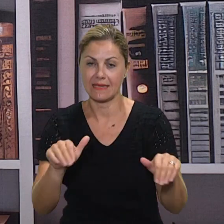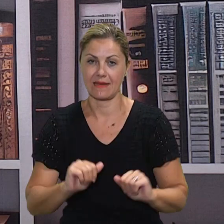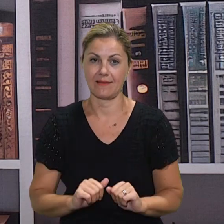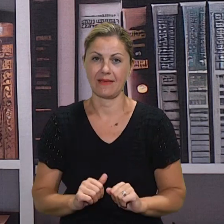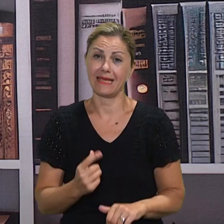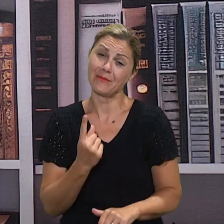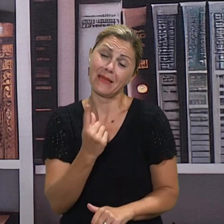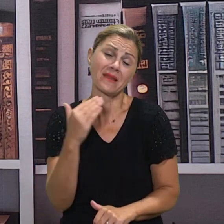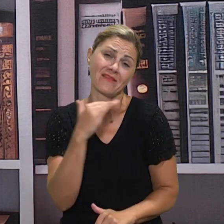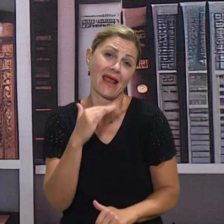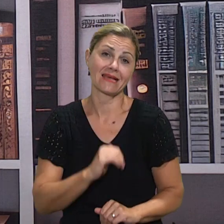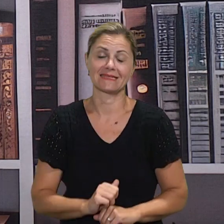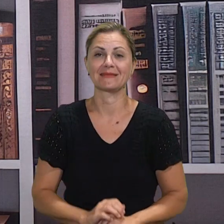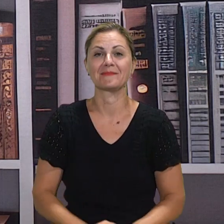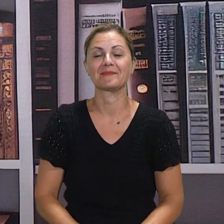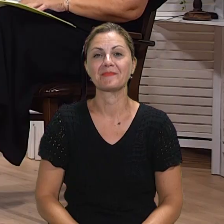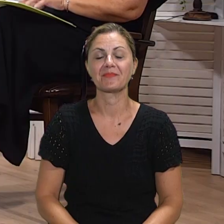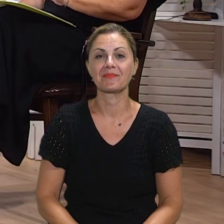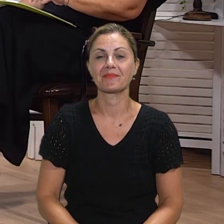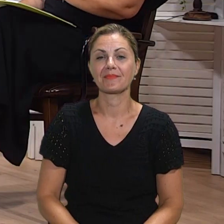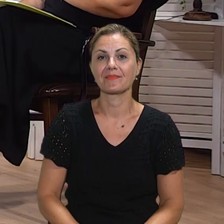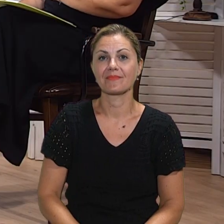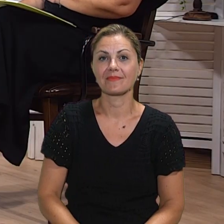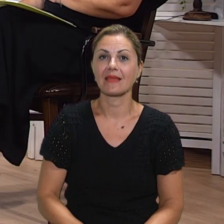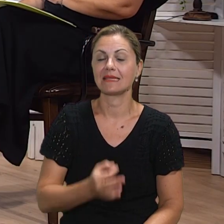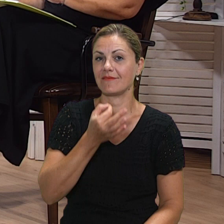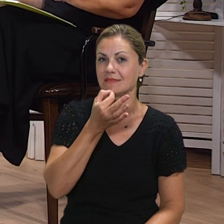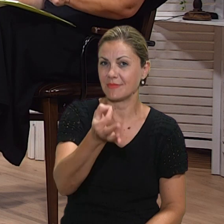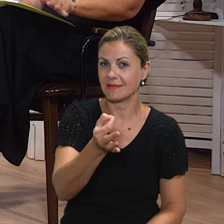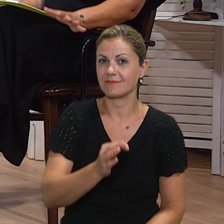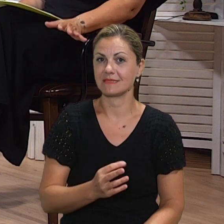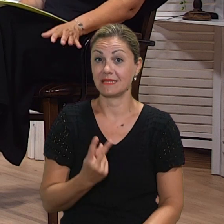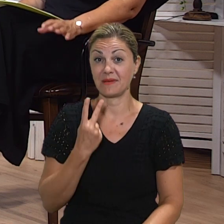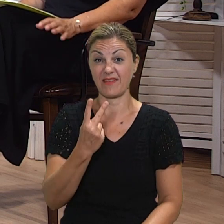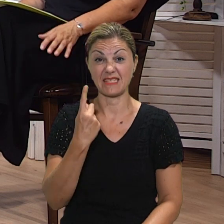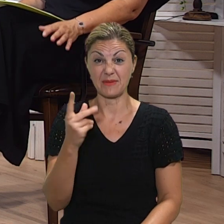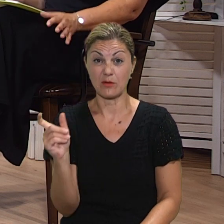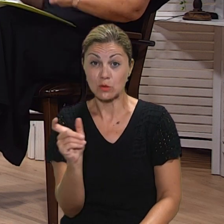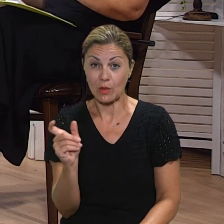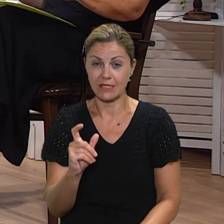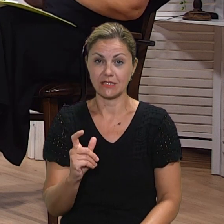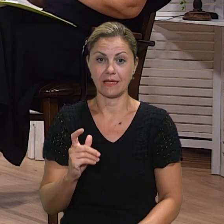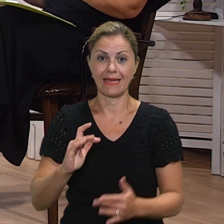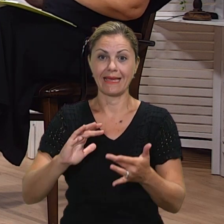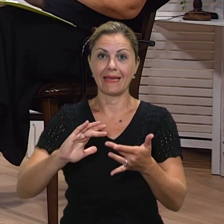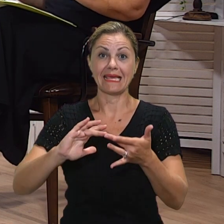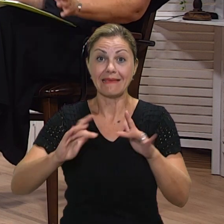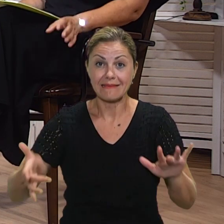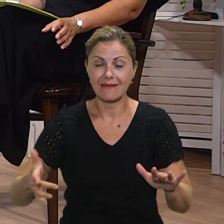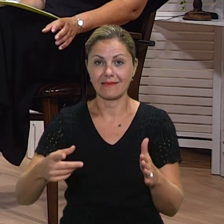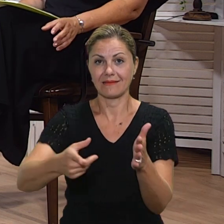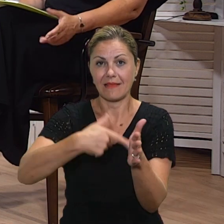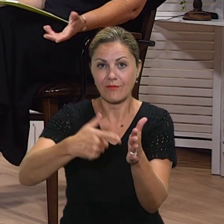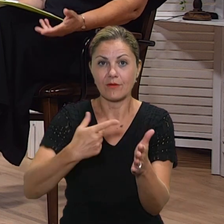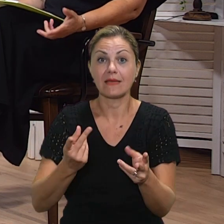o učenicima od 1. do 4. razreda. Djeca, moderna tehnologija, 21. stoljeće. Svi znamo da njima sad to cijeli njihovo život,